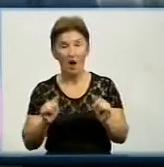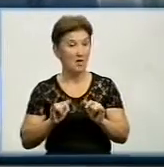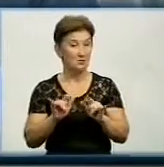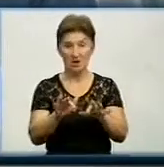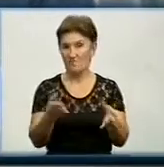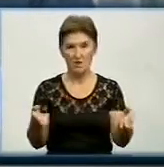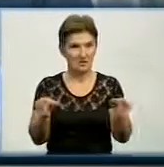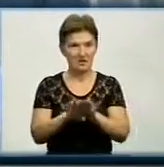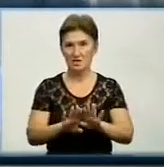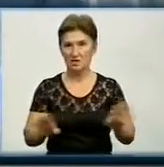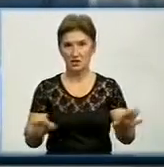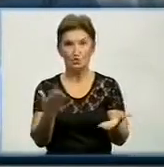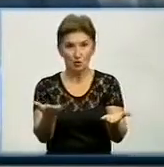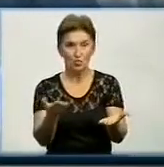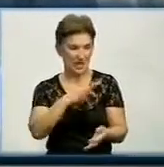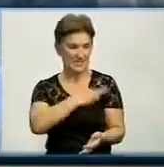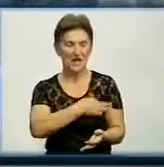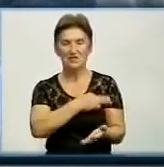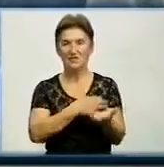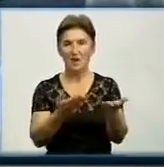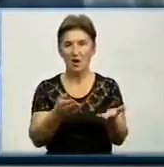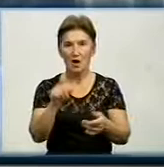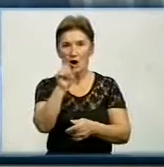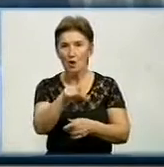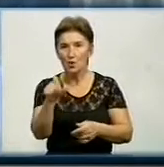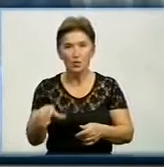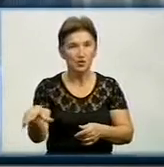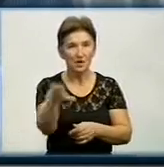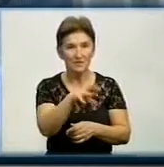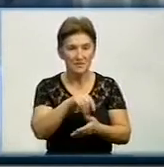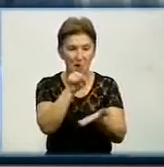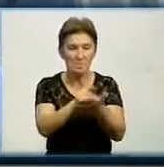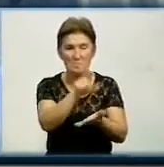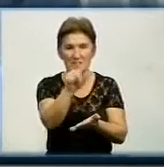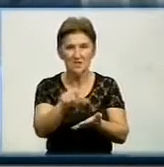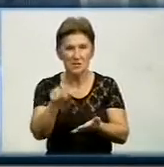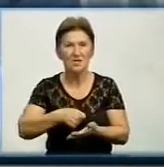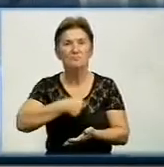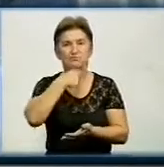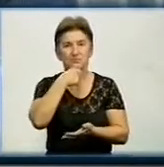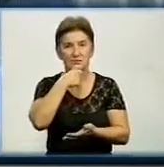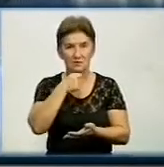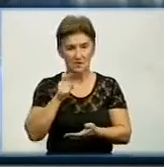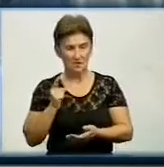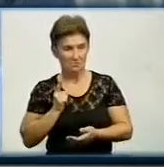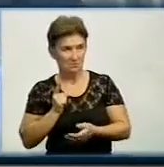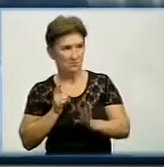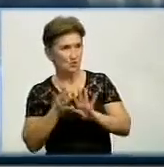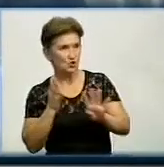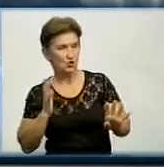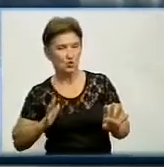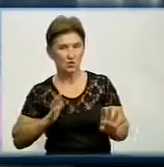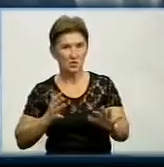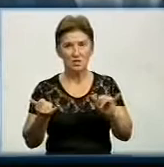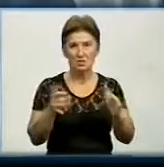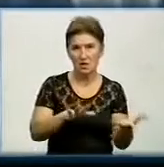слідство таке? Йовки-палки. Тут люди всі, в основному, пенсіонери покровного возрасту. Мало, що може стучитися. І сьогодні